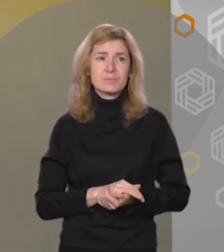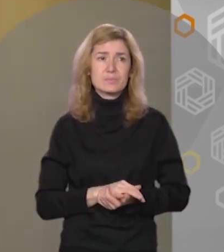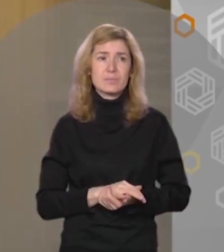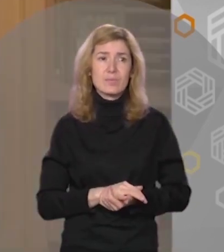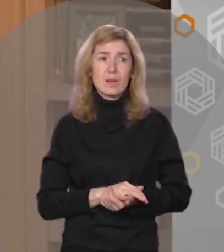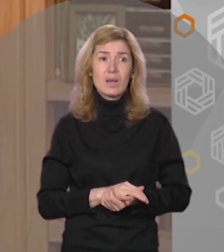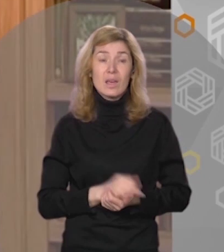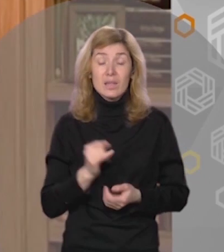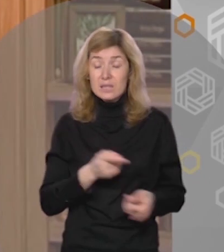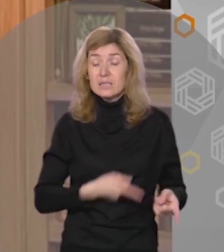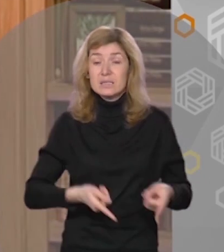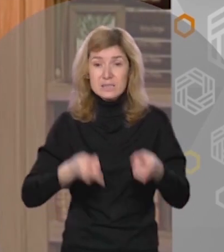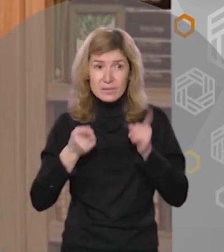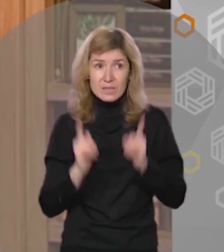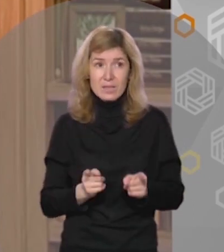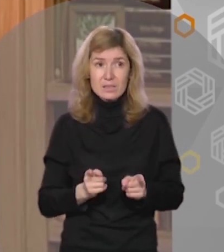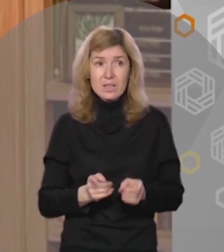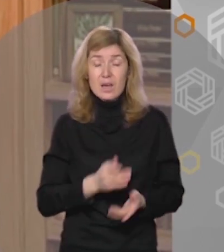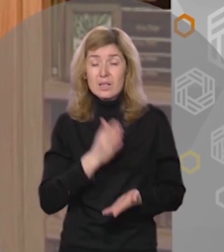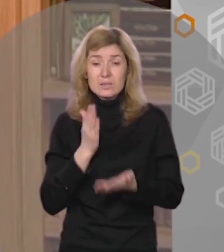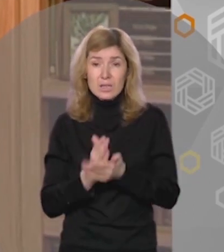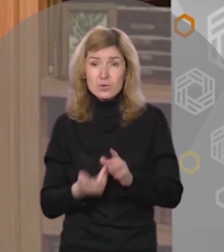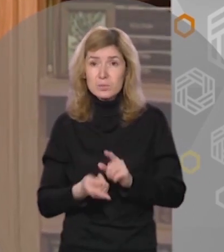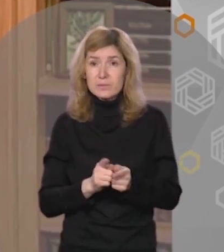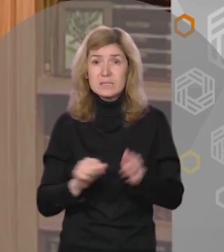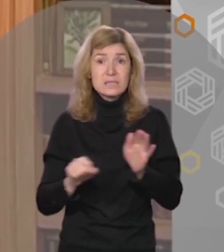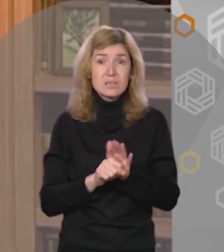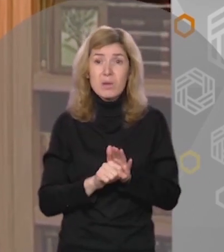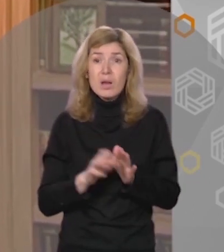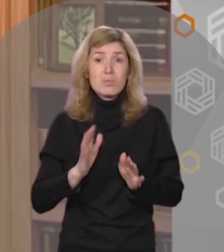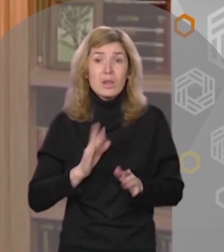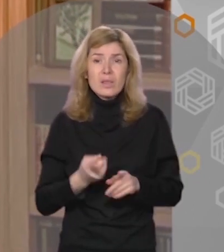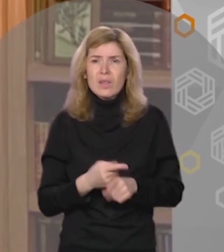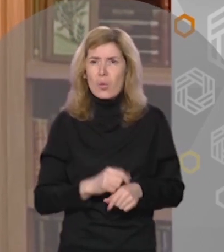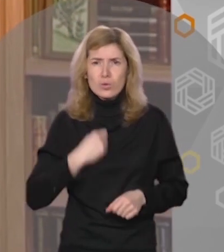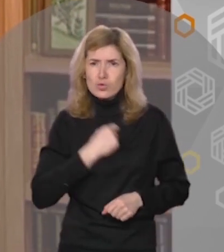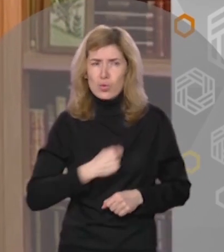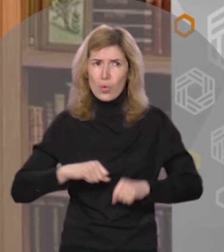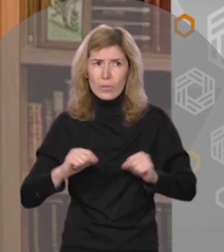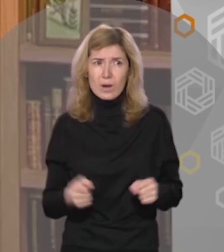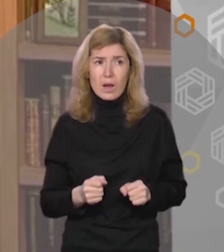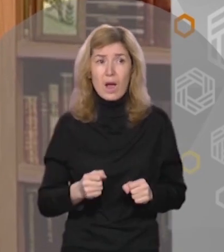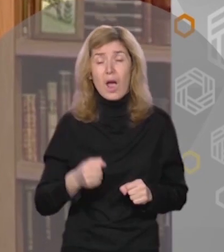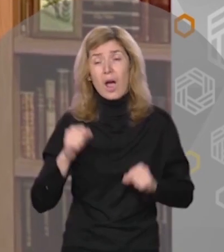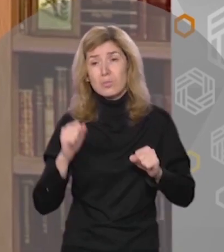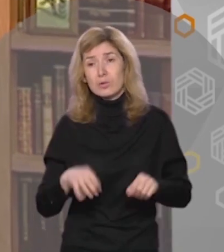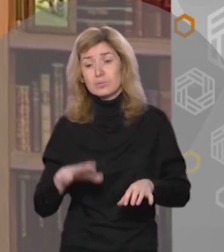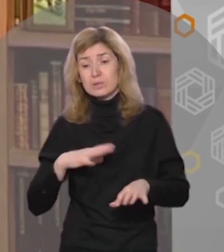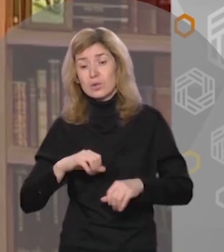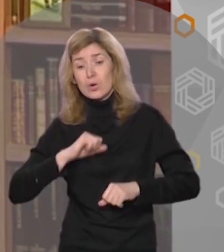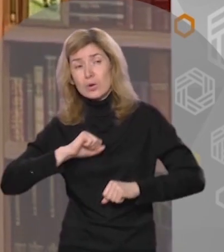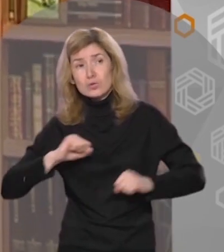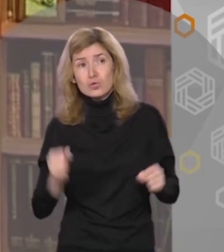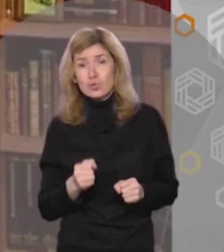И действительно Наступившая зима была уже не такой суровой А может быть просто стужа не одолела